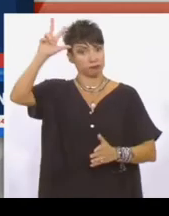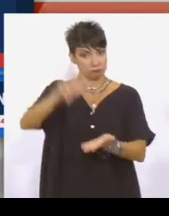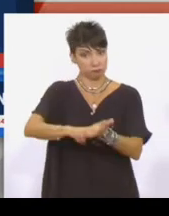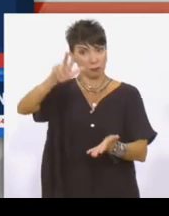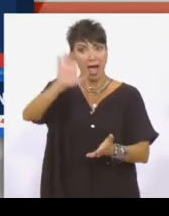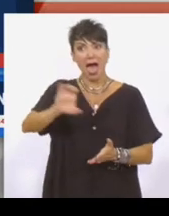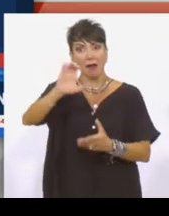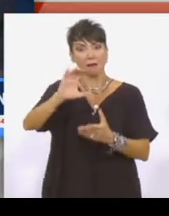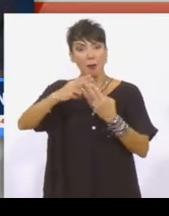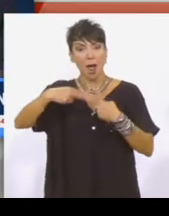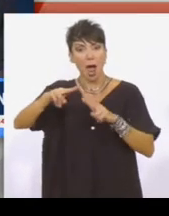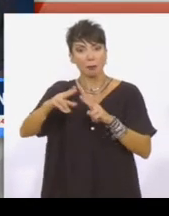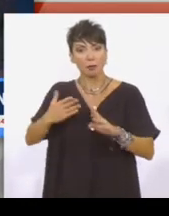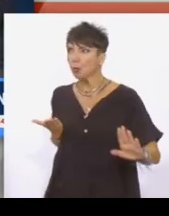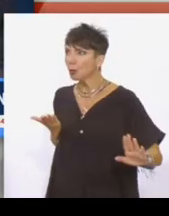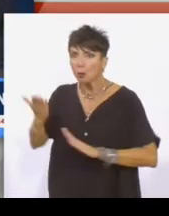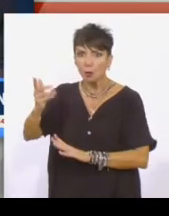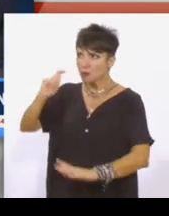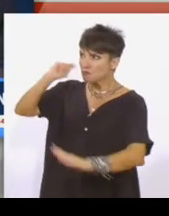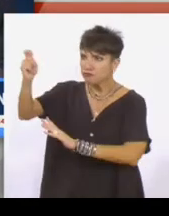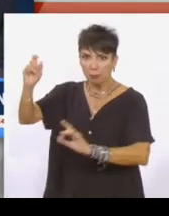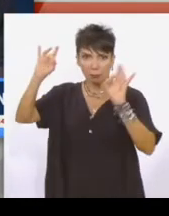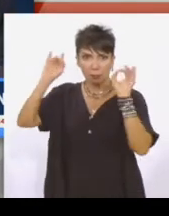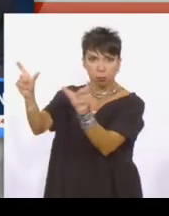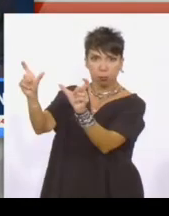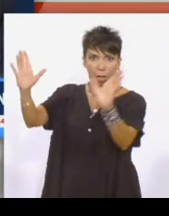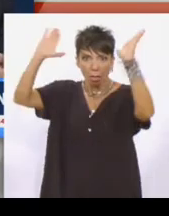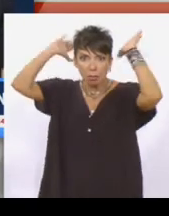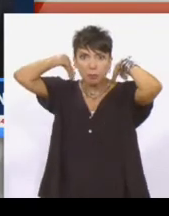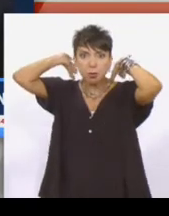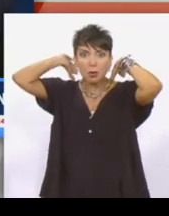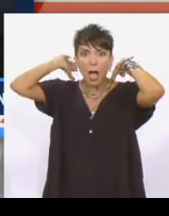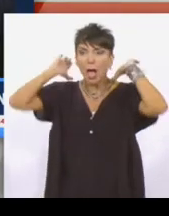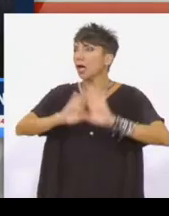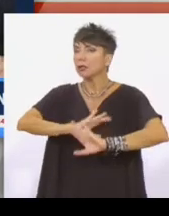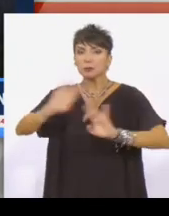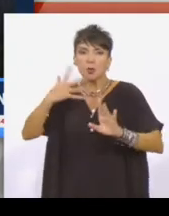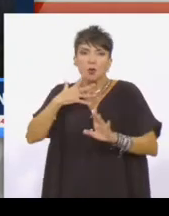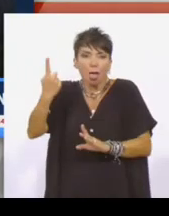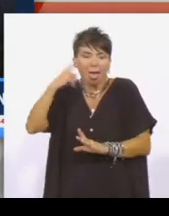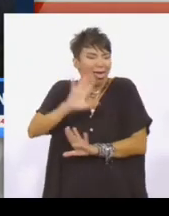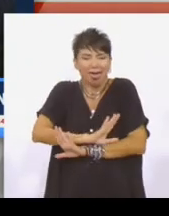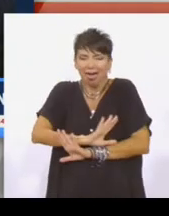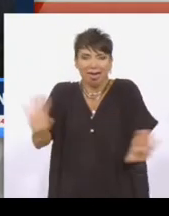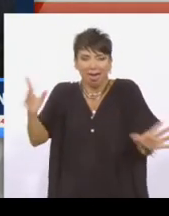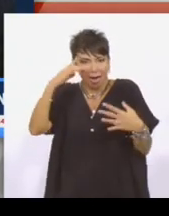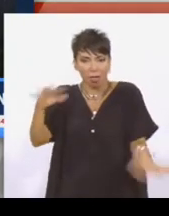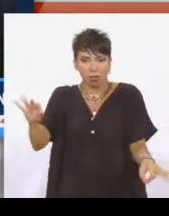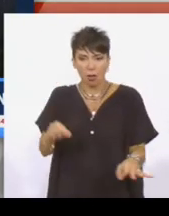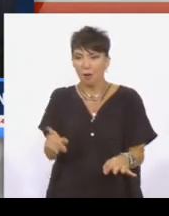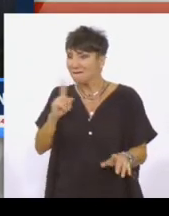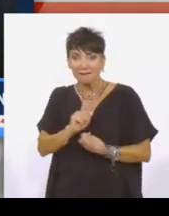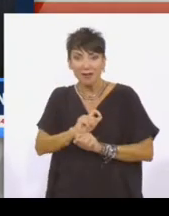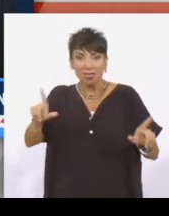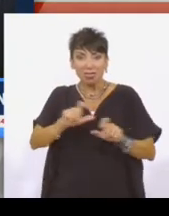Εμείς δεν κάναμε ούτε προσφυγή, ούτε την αντιμετωπίσαμε τη συγκεκριμένη αίτηση διότι πολύ απλά δεν την γνωρίζαμε. Τώρα, αυτό το σποτάκι από πότε